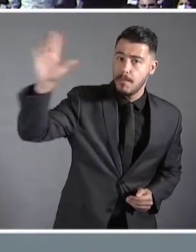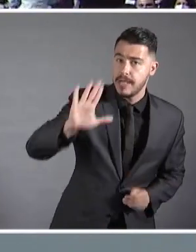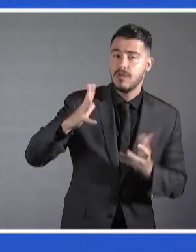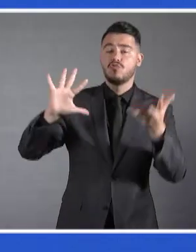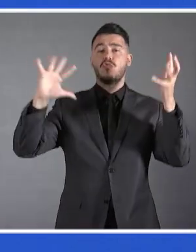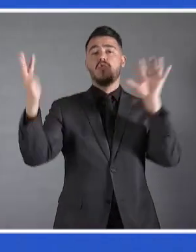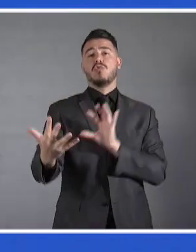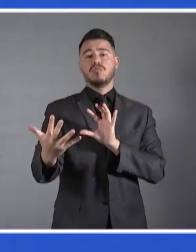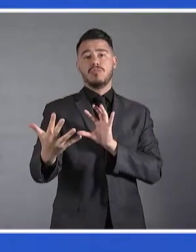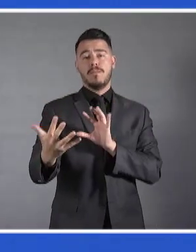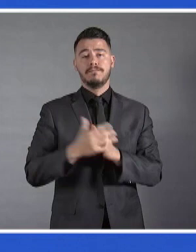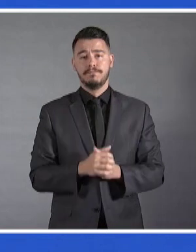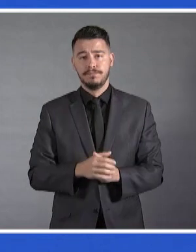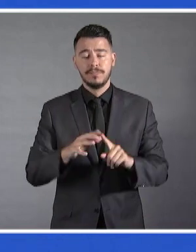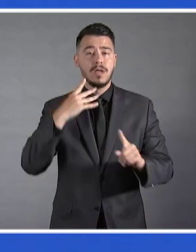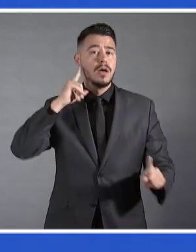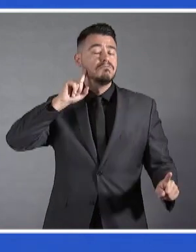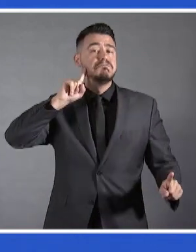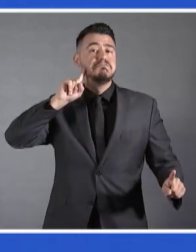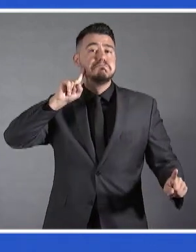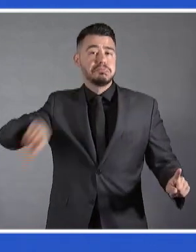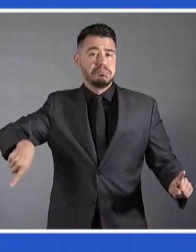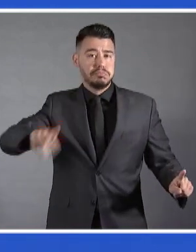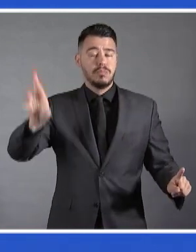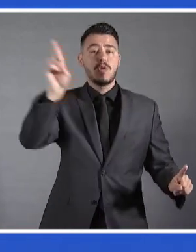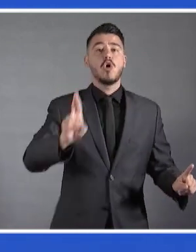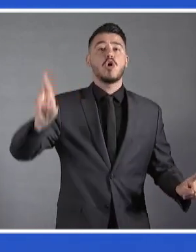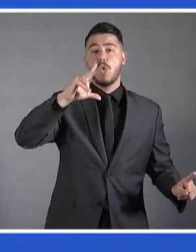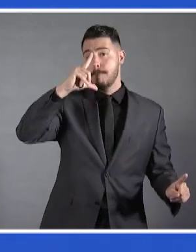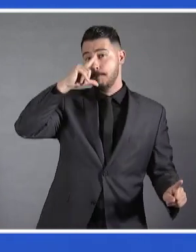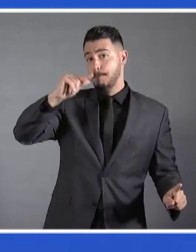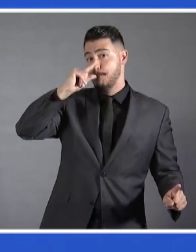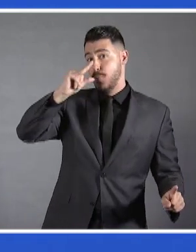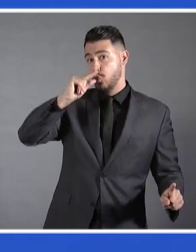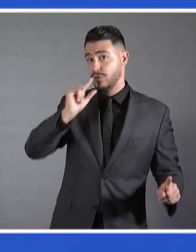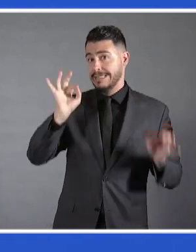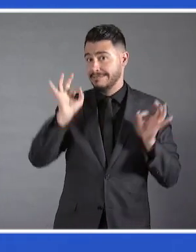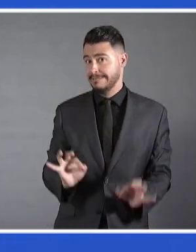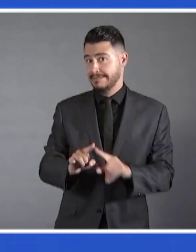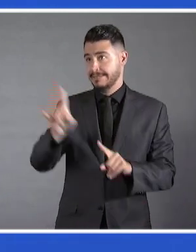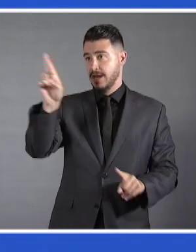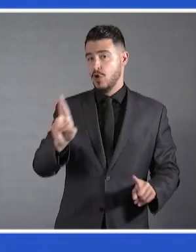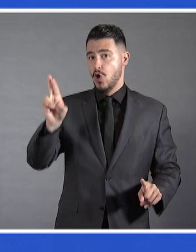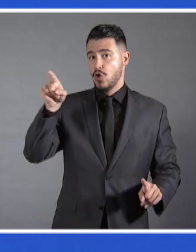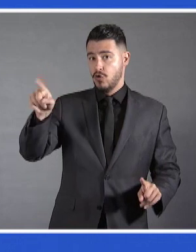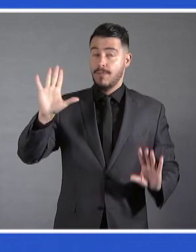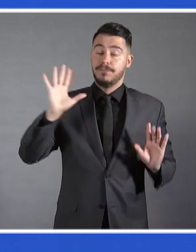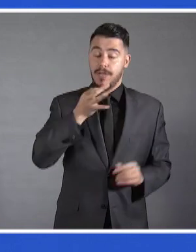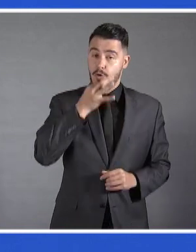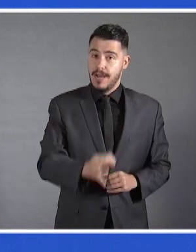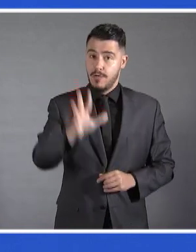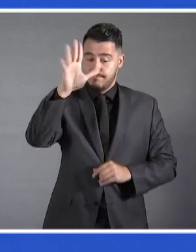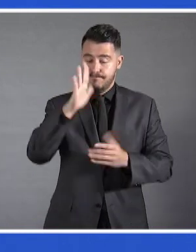Η παράνομη εισβολή του καθεστώτος Πούτιν στην Ουκρανία κάνω μια διευκρίνηση ανάμεσα στη Ρωσία και τη Ρωσία του Πούτιν,